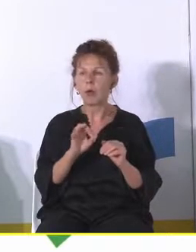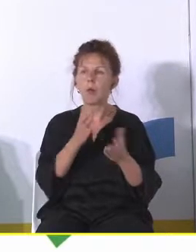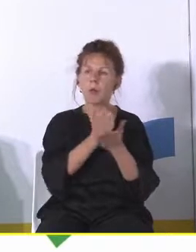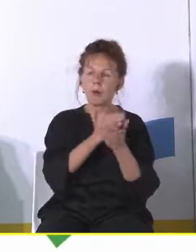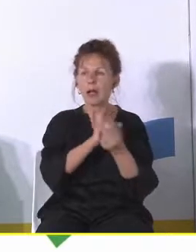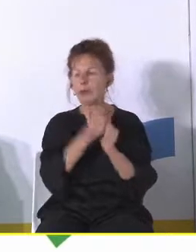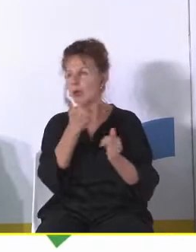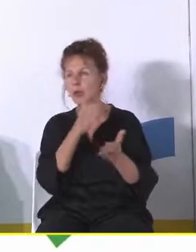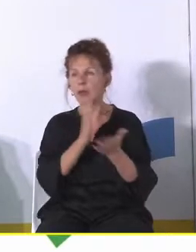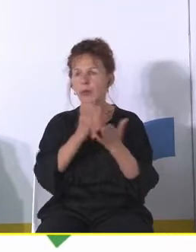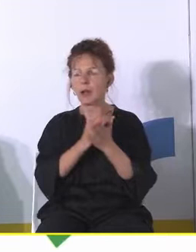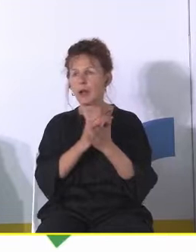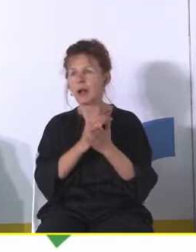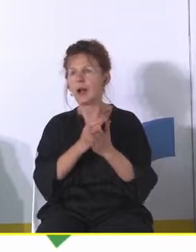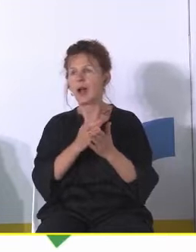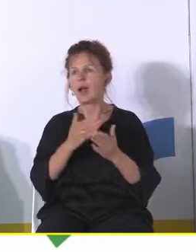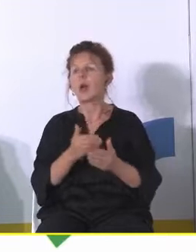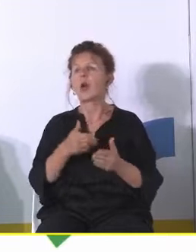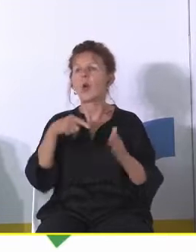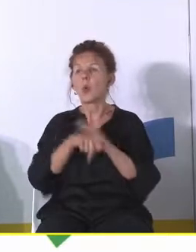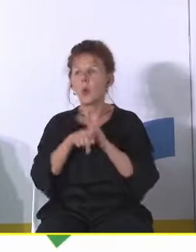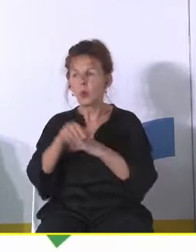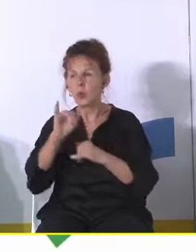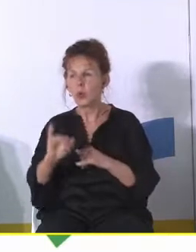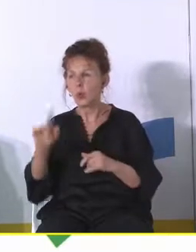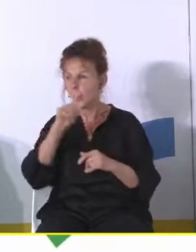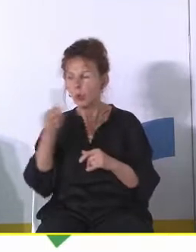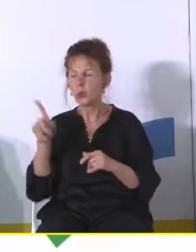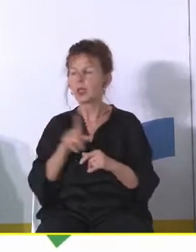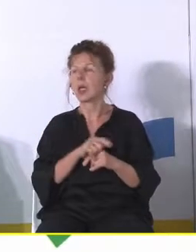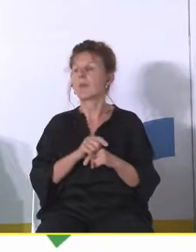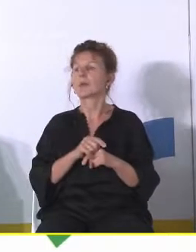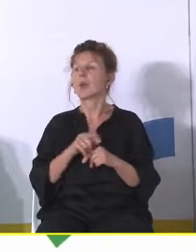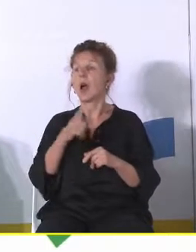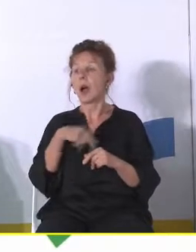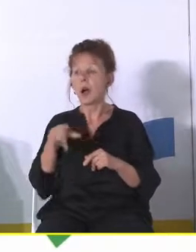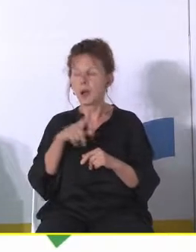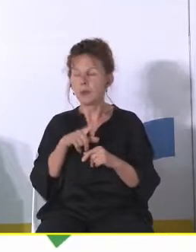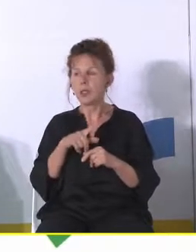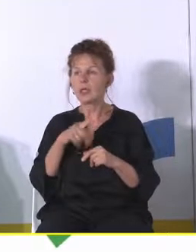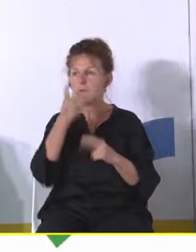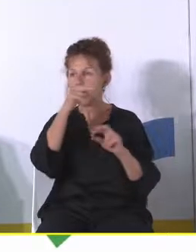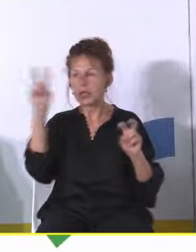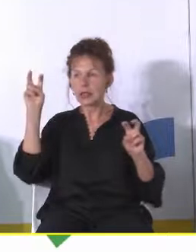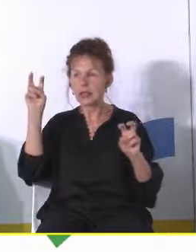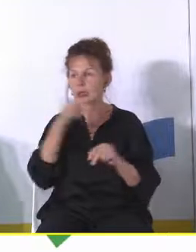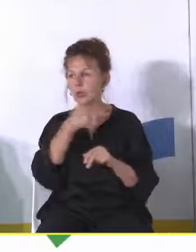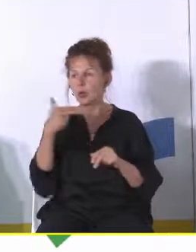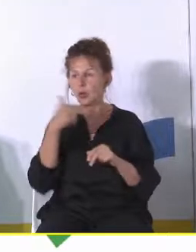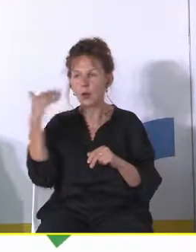decyzjom prokreacyjnym natomiast wracając do tego pierwszego pytania ja myślę że my też trochę właśnie z racji na to że ten tytuł jest trochę inaczej